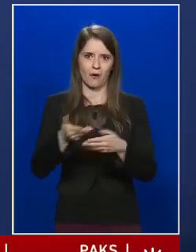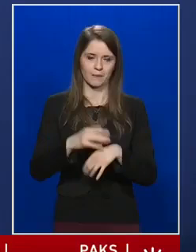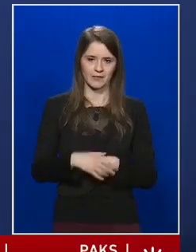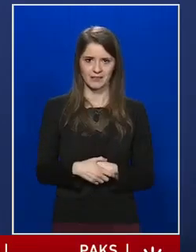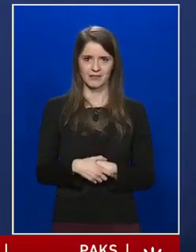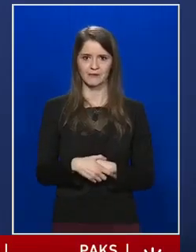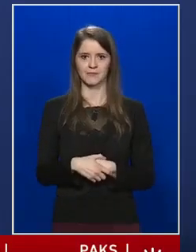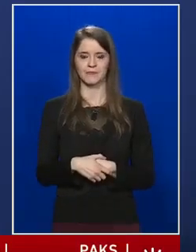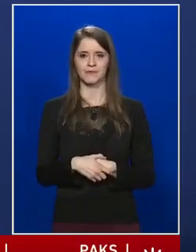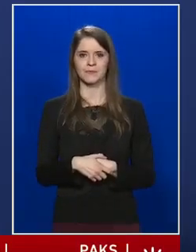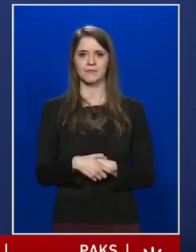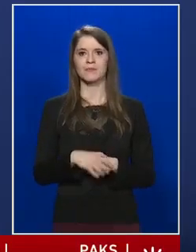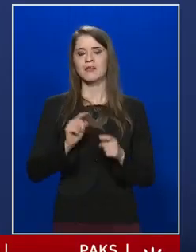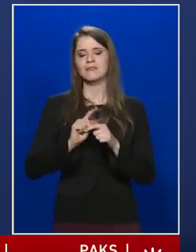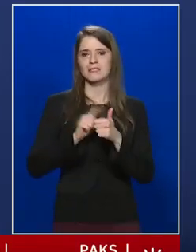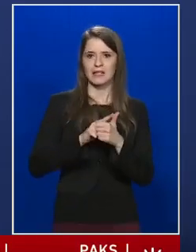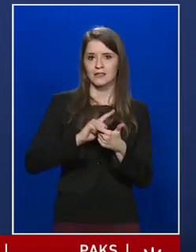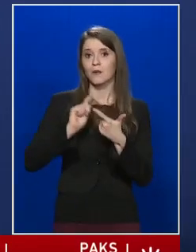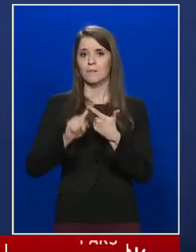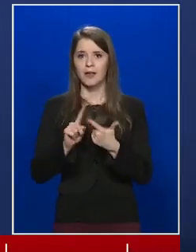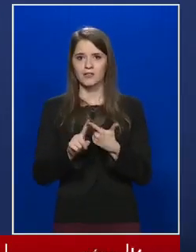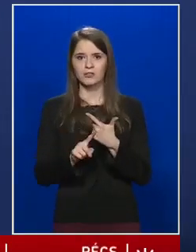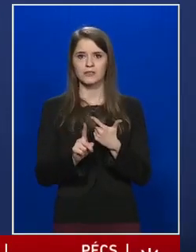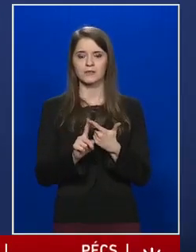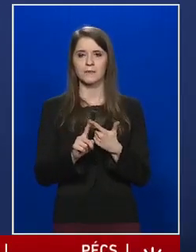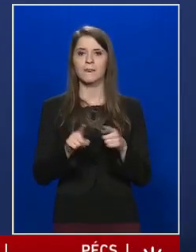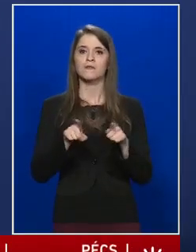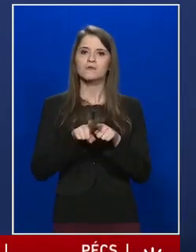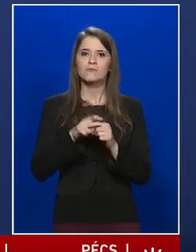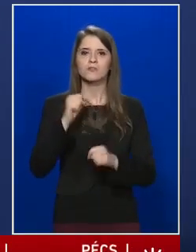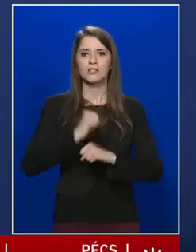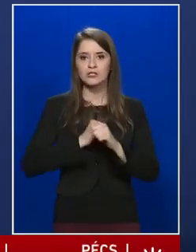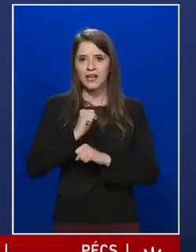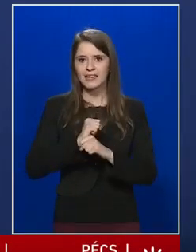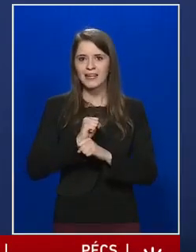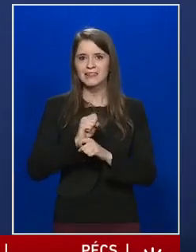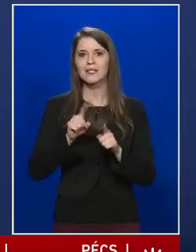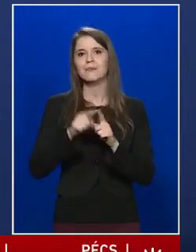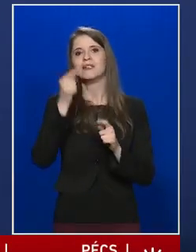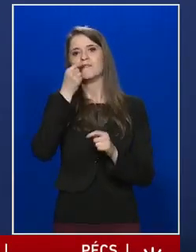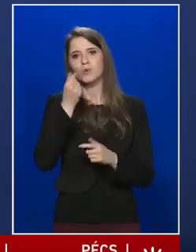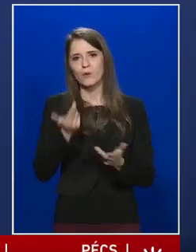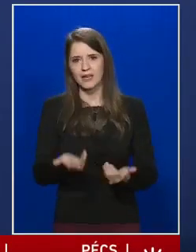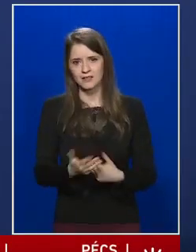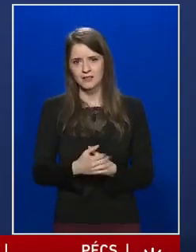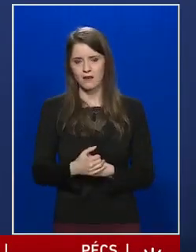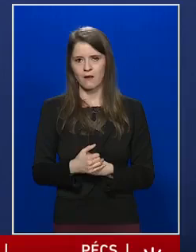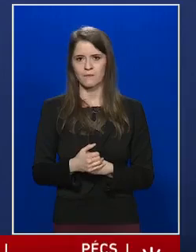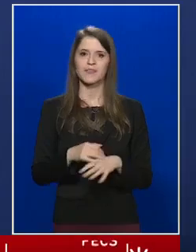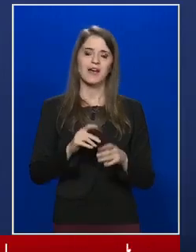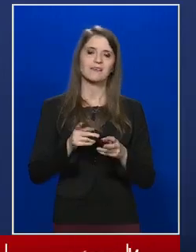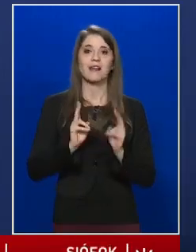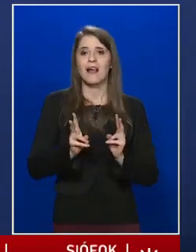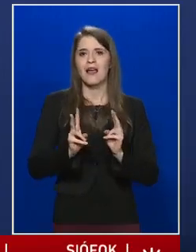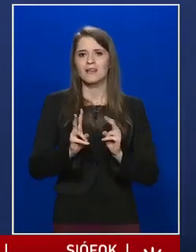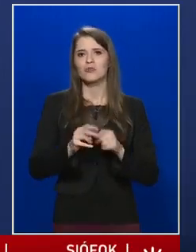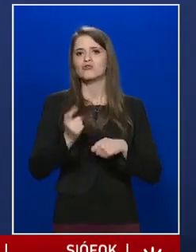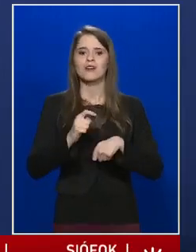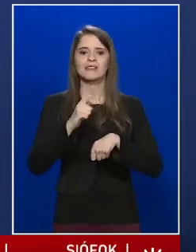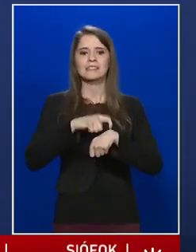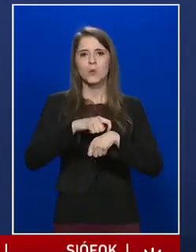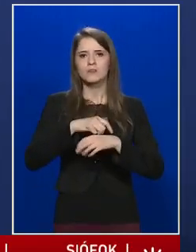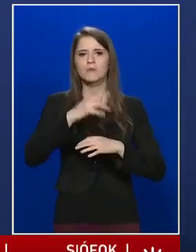variáció. A másik variáció az, hogy úgy fog viselkedni, mint az influenza, tehát valószínűleg szezonálisan